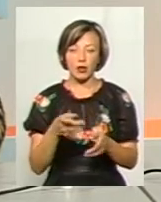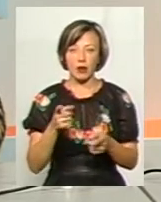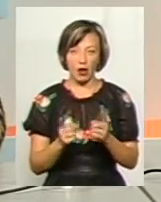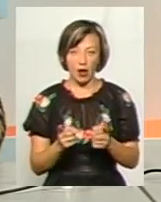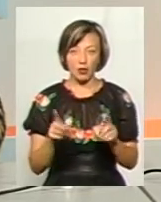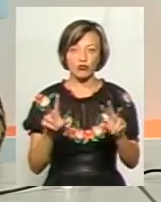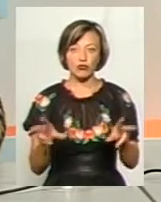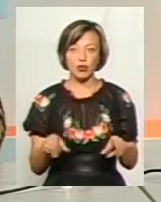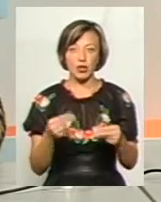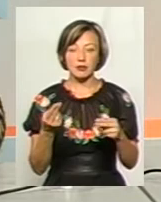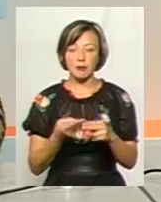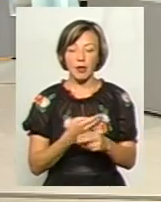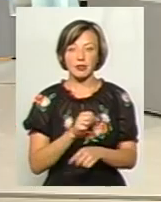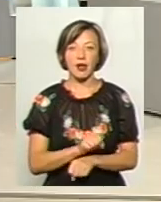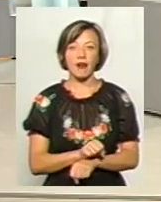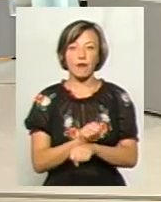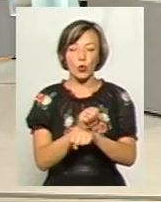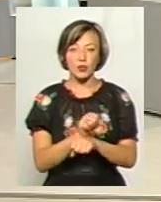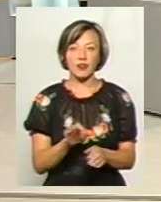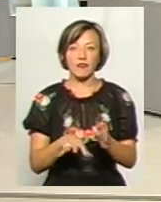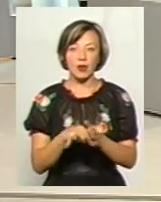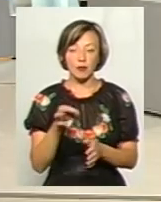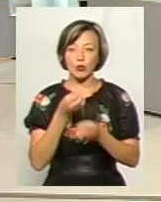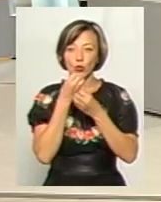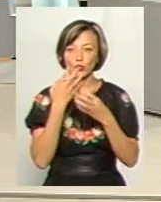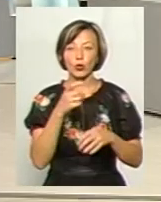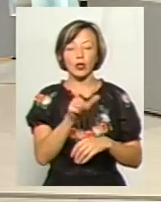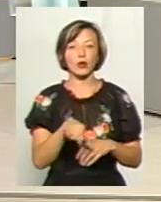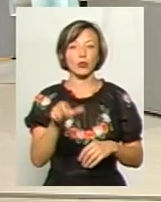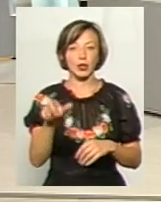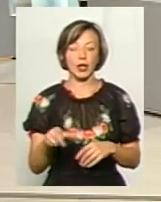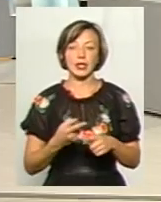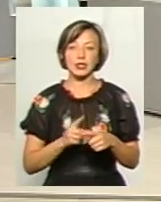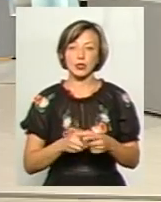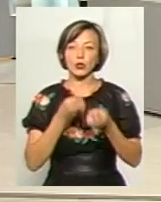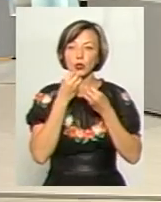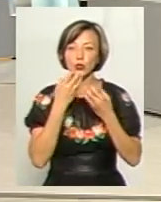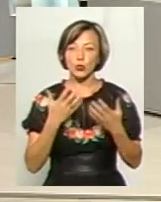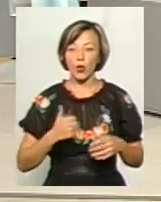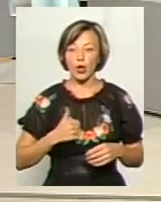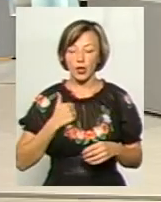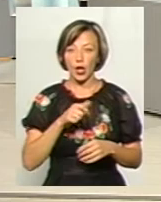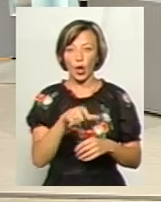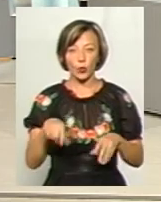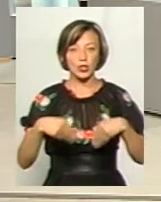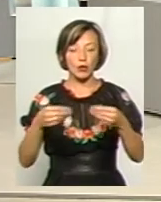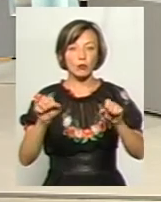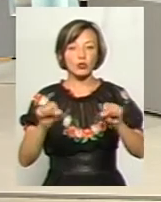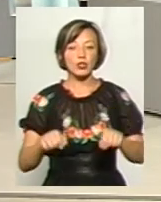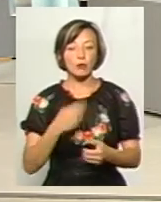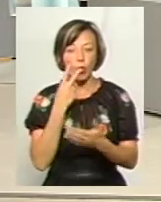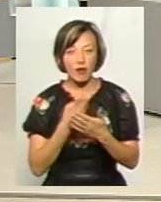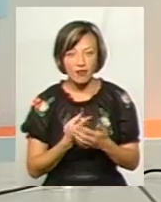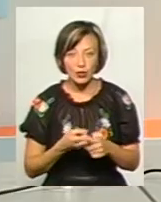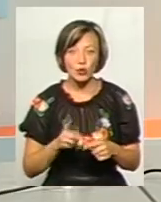шанс без революції вибрати достойних людей. І ці достойні люди дадуть можливість проявити